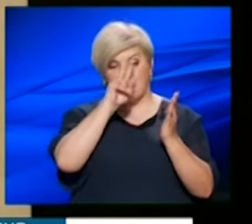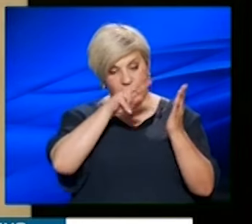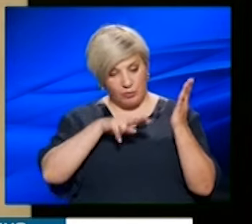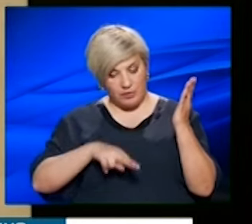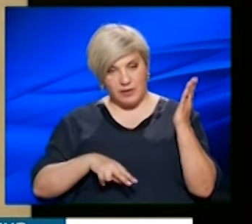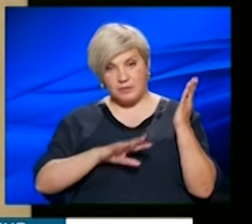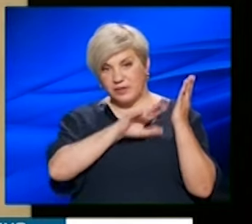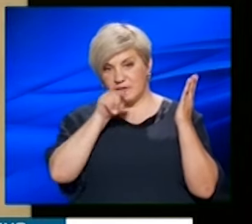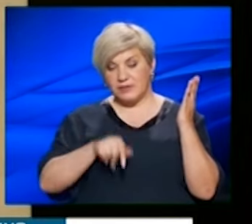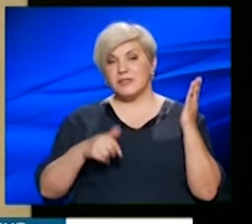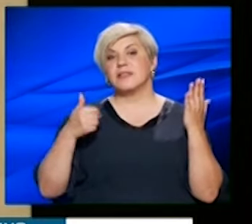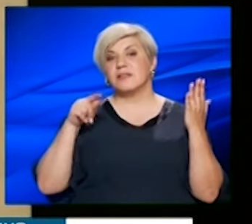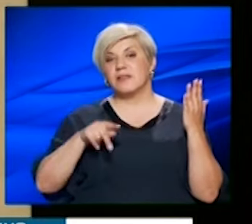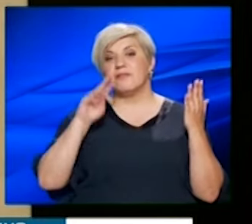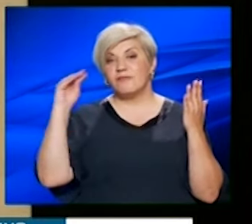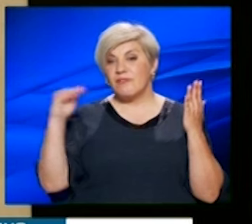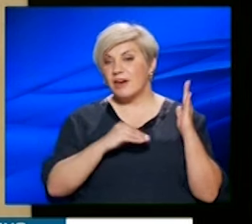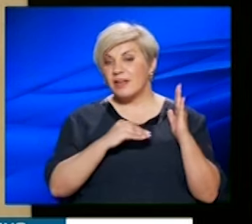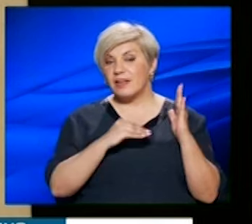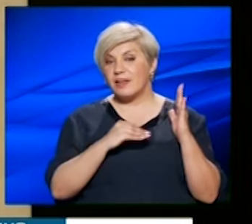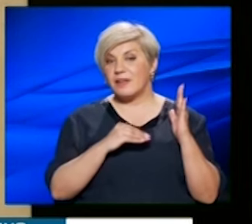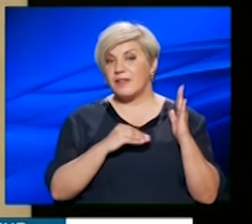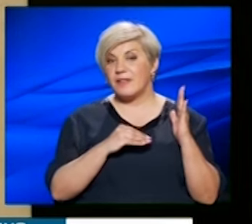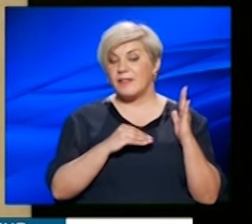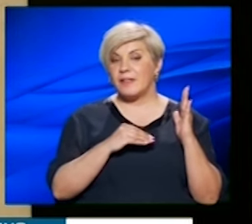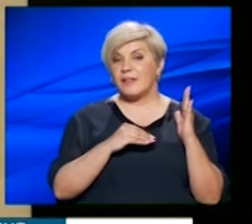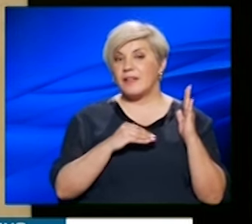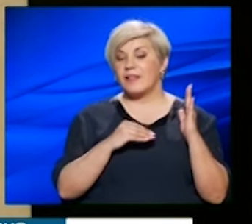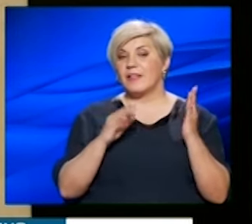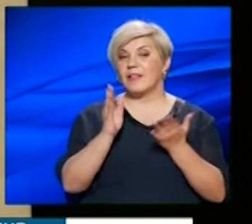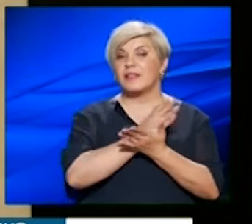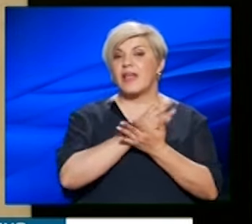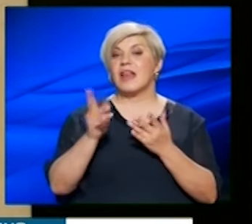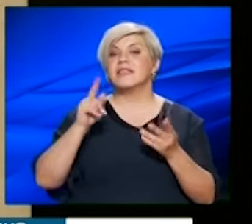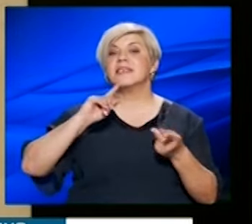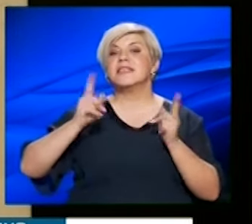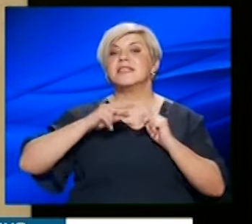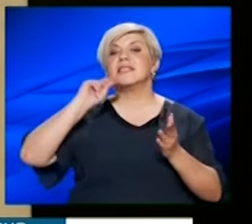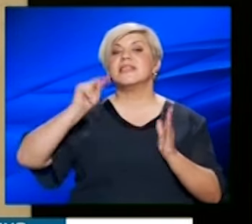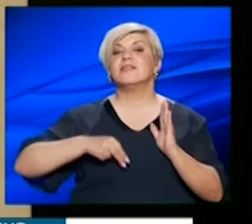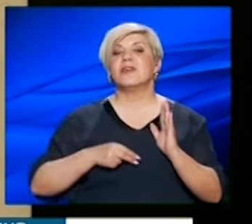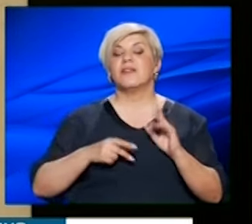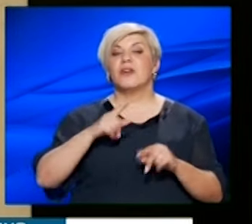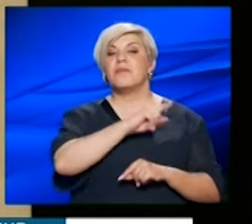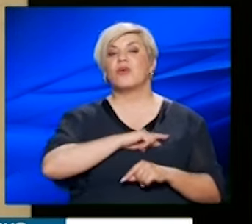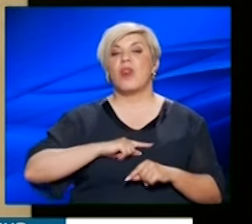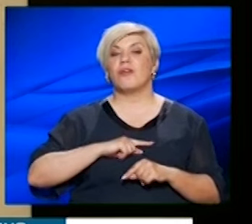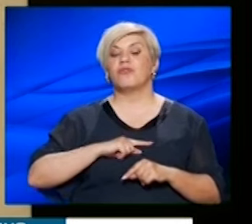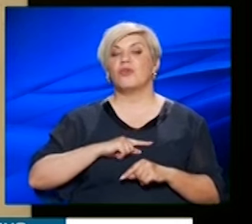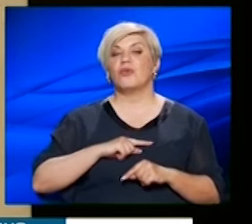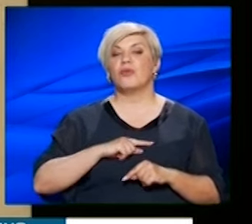μέχρι σήμερα σήμερα φέρνετε διάλυση σύμβασης με εργολάβο